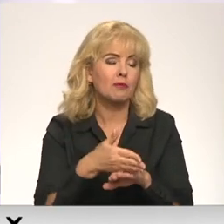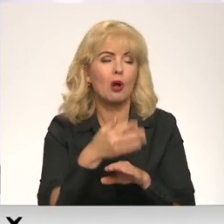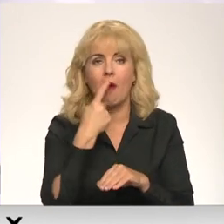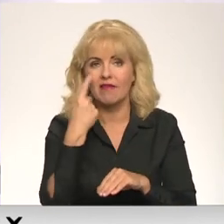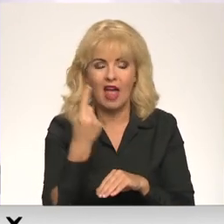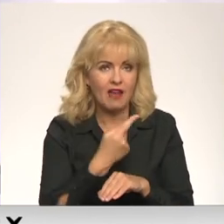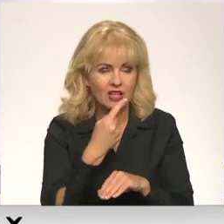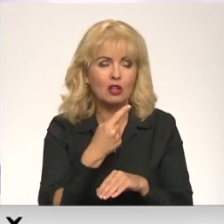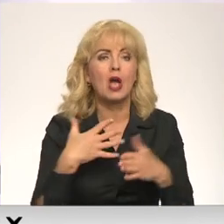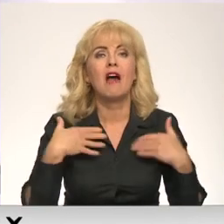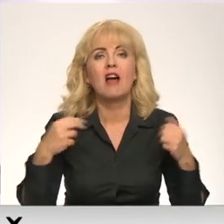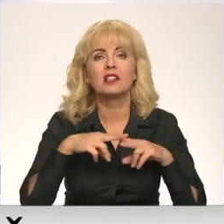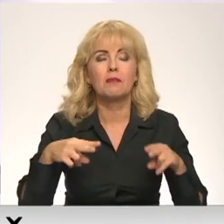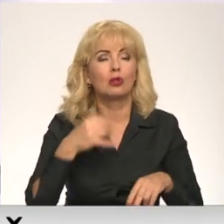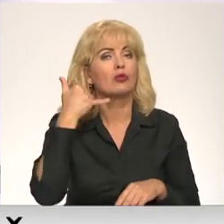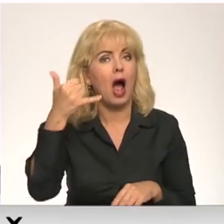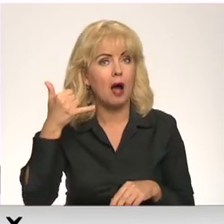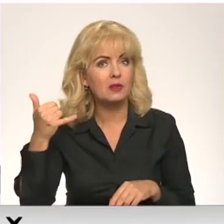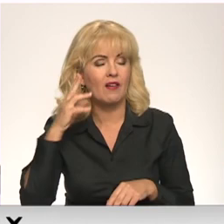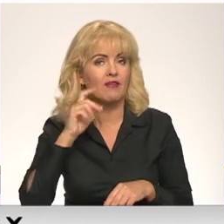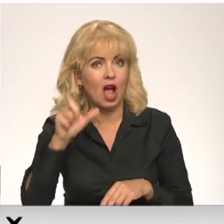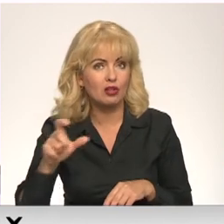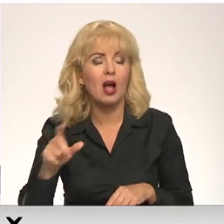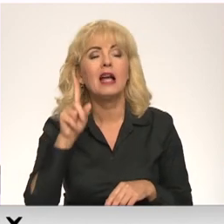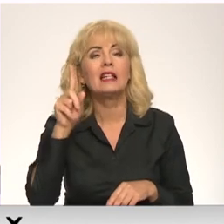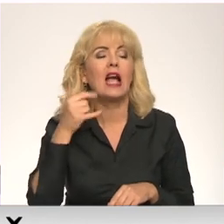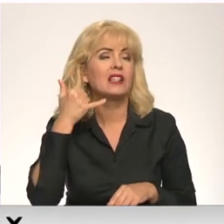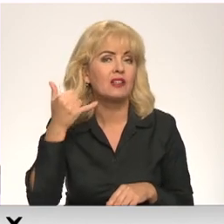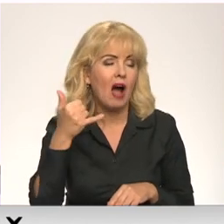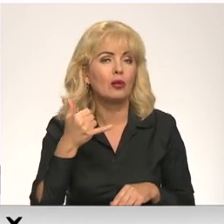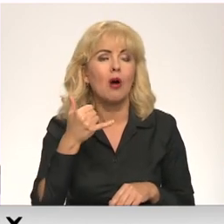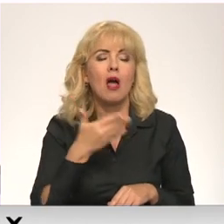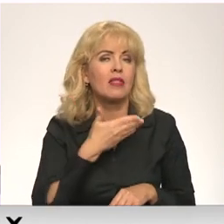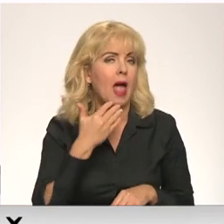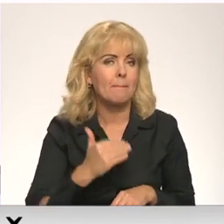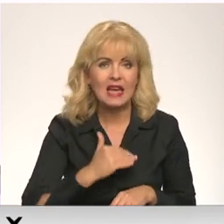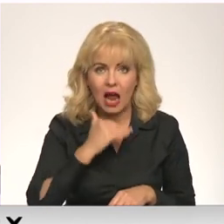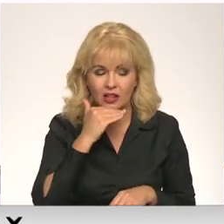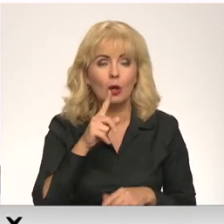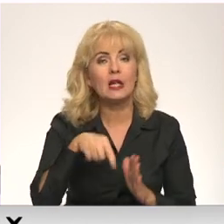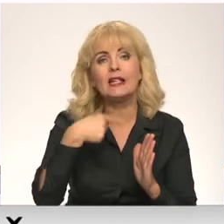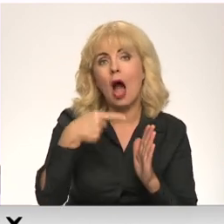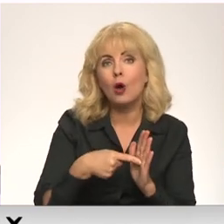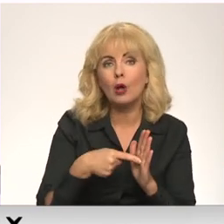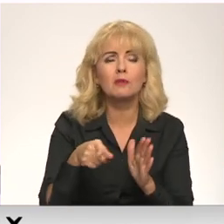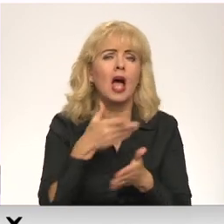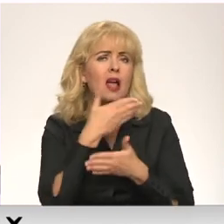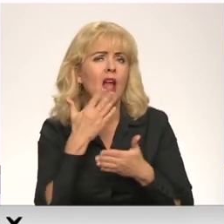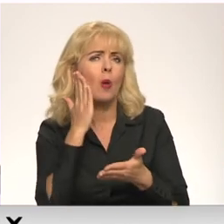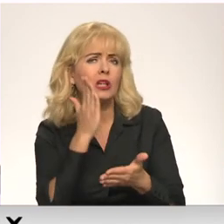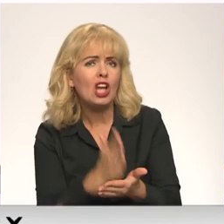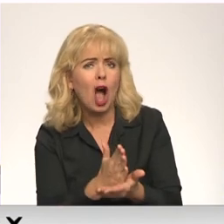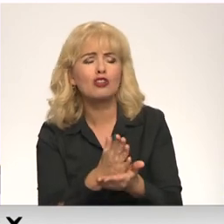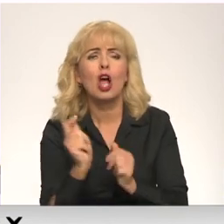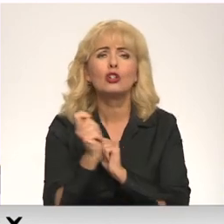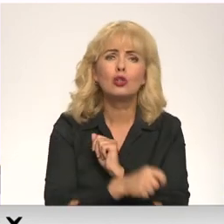ko mēs dzirdām, ka veselības ministrī apzvana seniorus, bet tikai ar zvanu droši vien nepietiek. Un tad ir jautājums, varbūt, ka tas nav tieši kaut